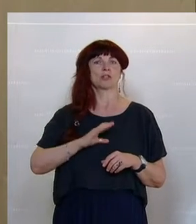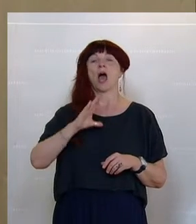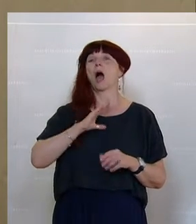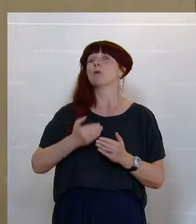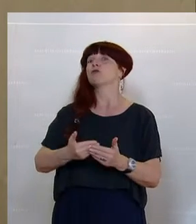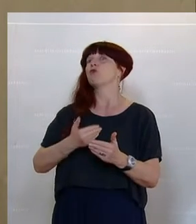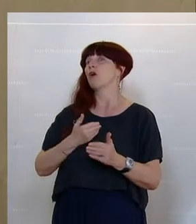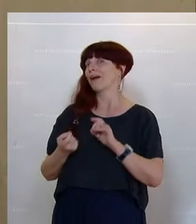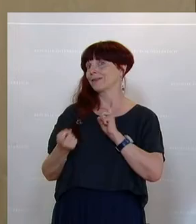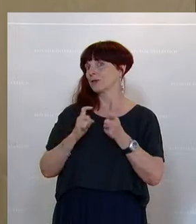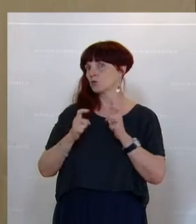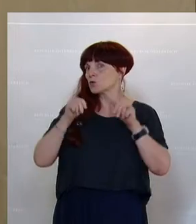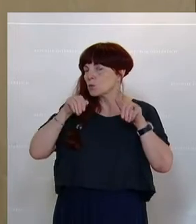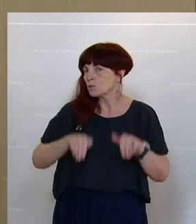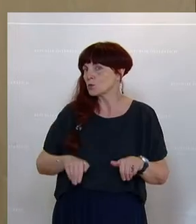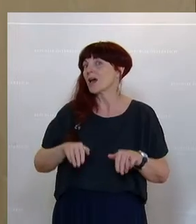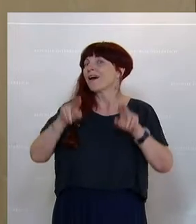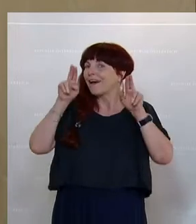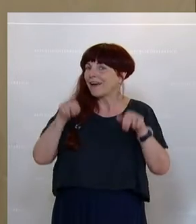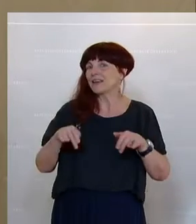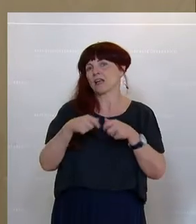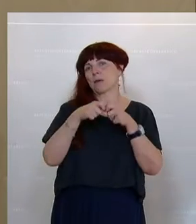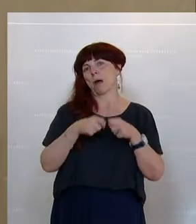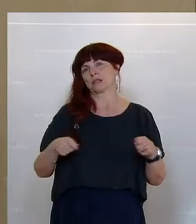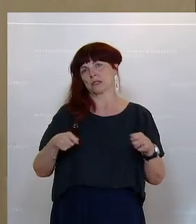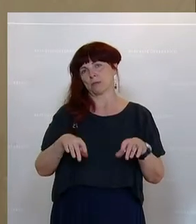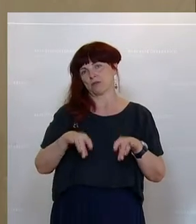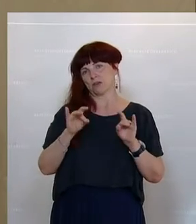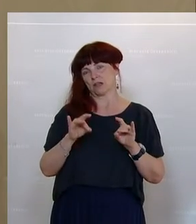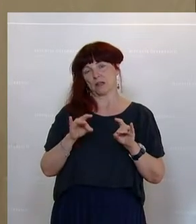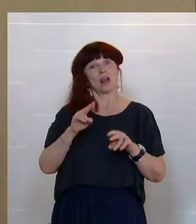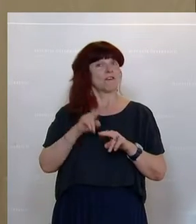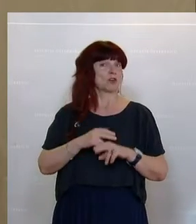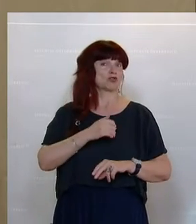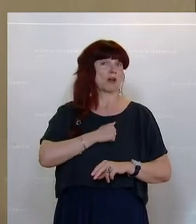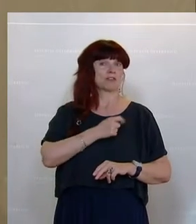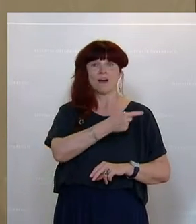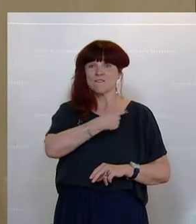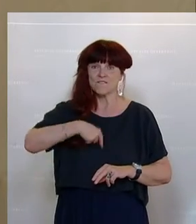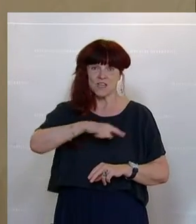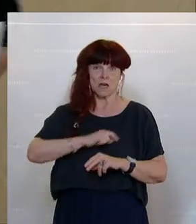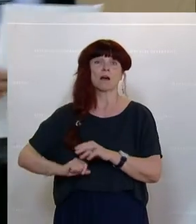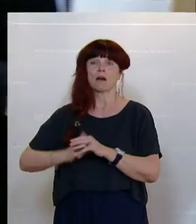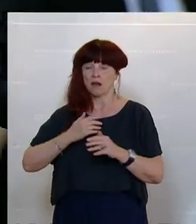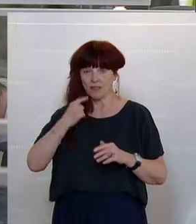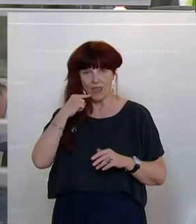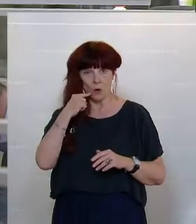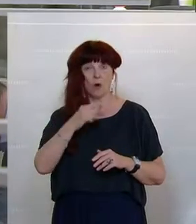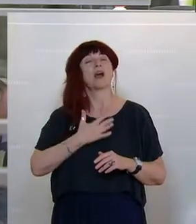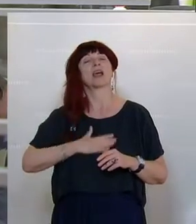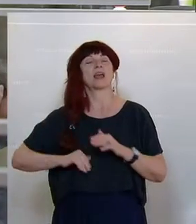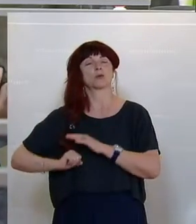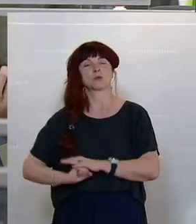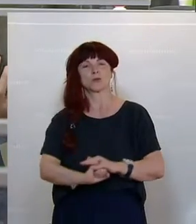diskutiert und die richtigen Maßnahmen zusammenfasst. Wenn das gelingt, haben Sie unsere Unterstützung als NEOS. Vielen Dank. Sagt